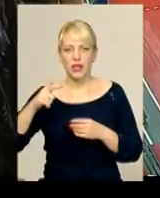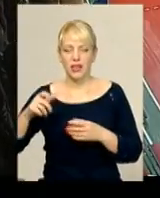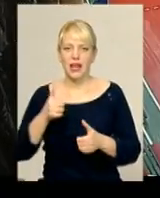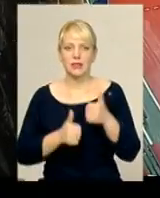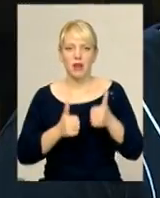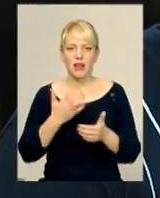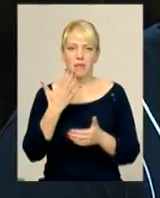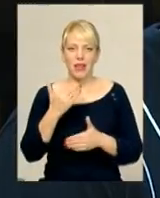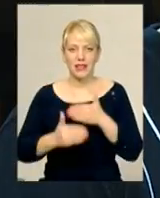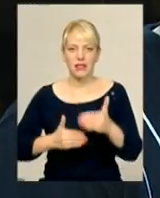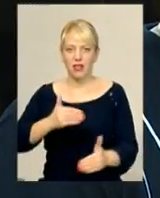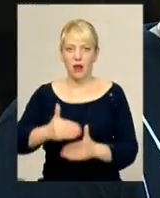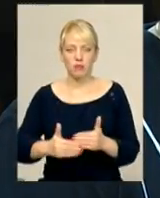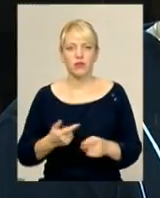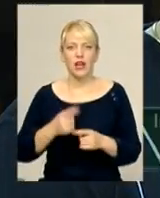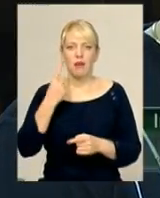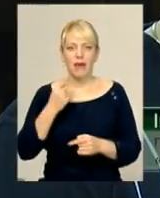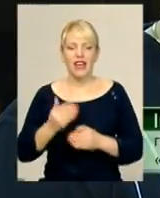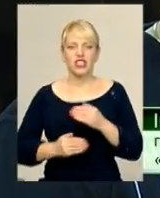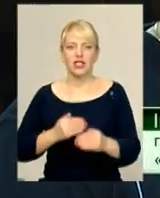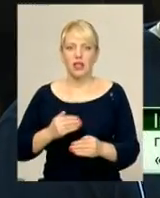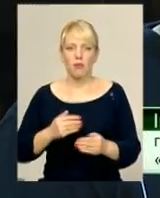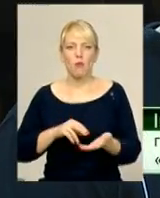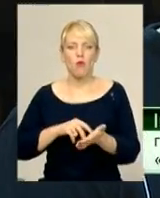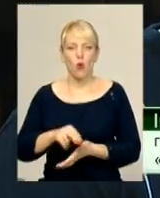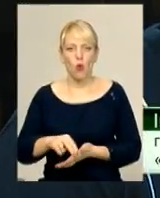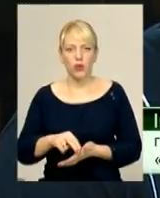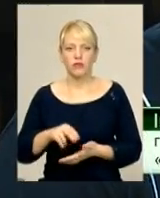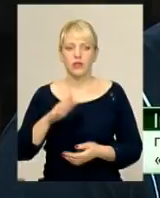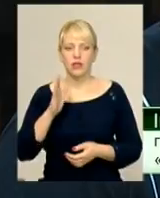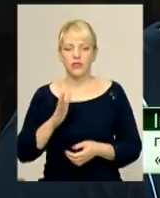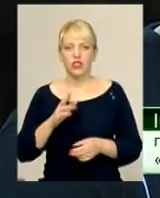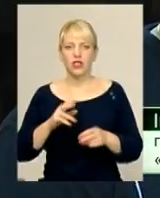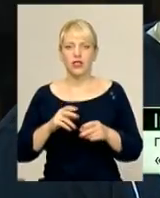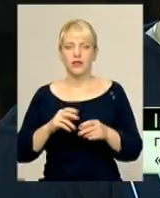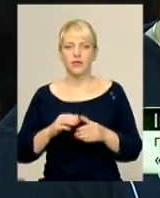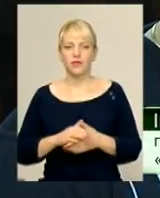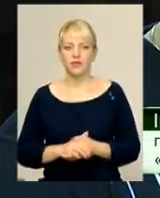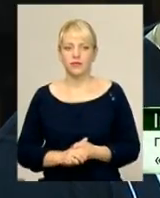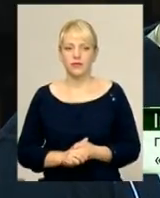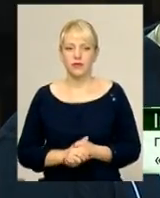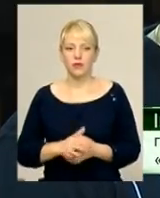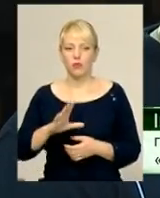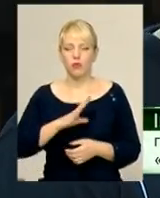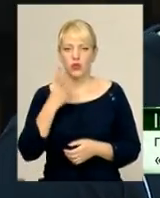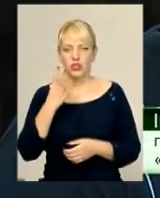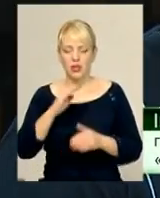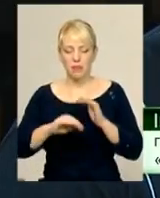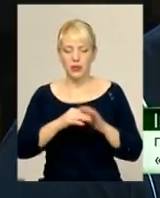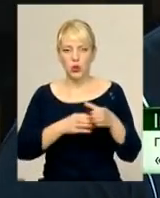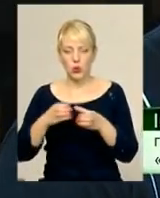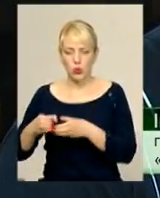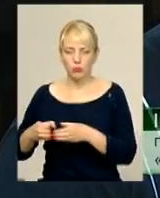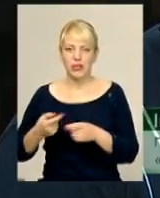ігрових етапів. Перший етап проходив, в частності, було чотири підгрупи по чотири